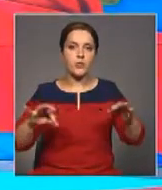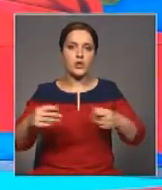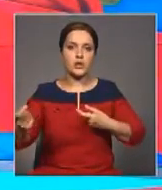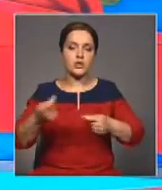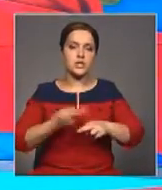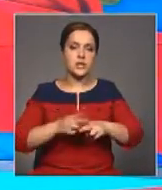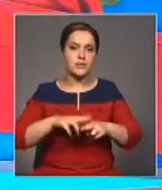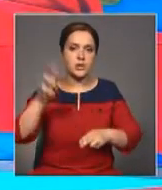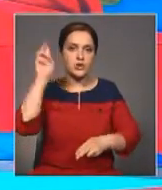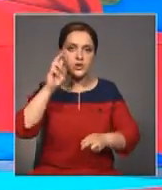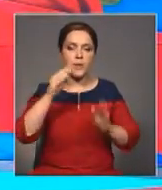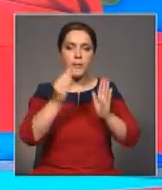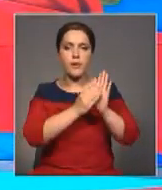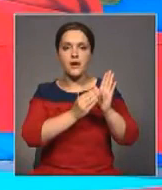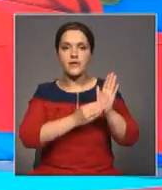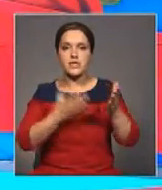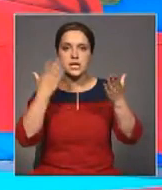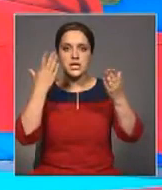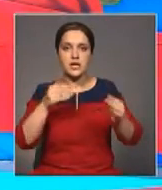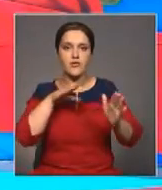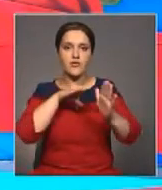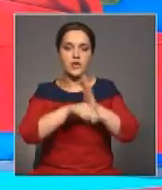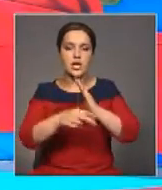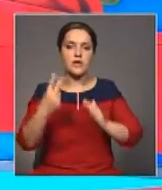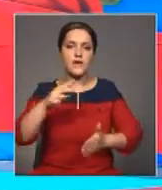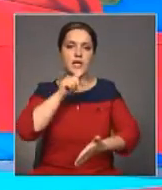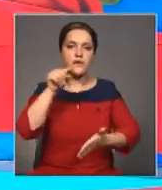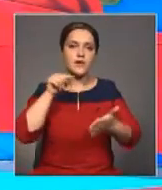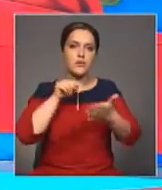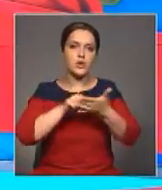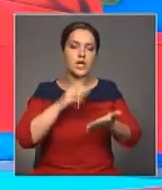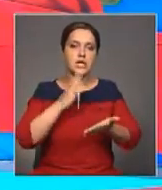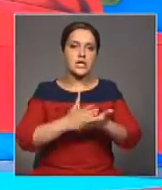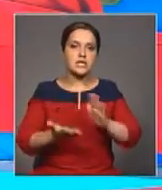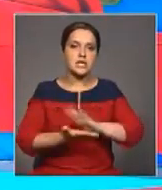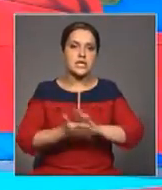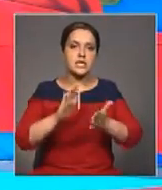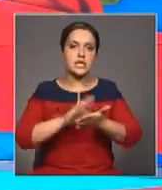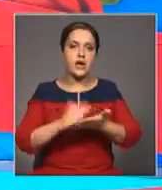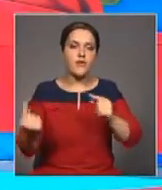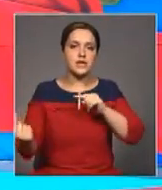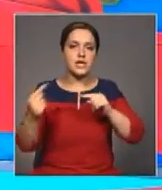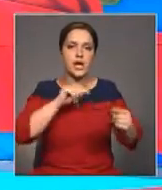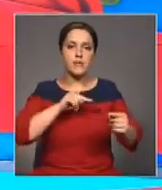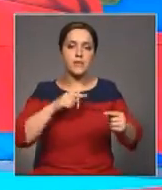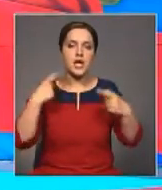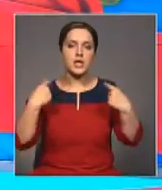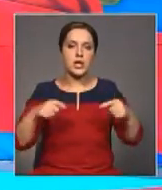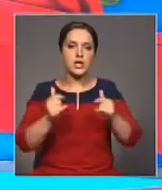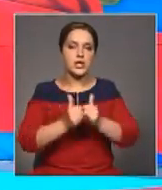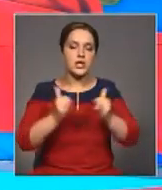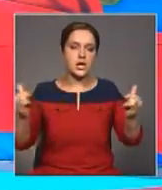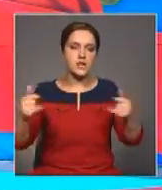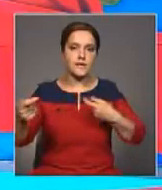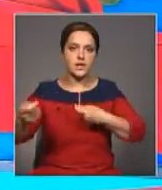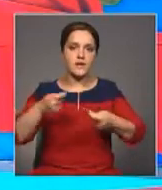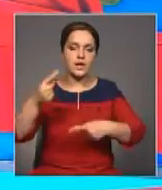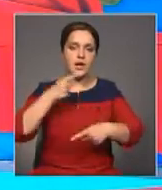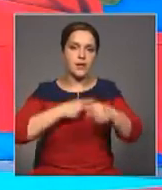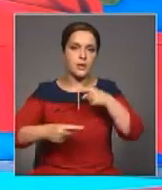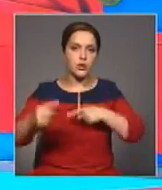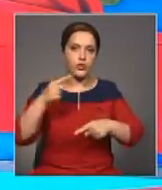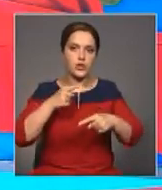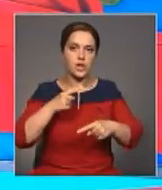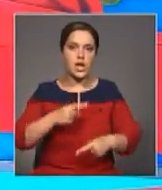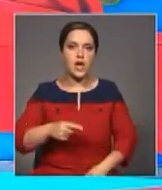с этим государством. Повестка дня включает в себя 20 вопросов, в том числе о состоянии взаимной торговли и наращивании товарооборота.